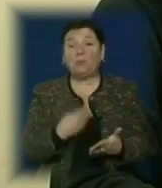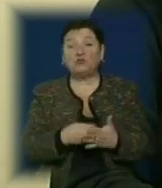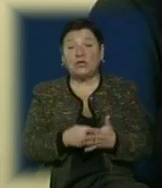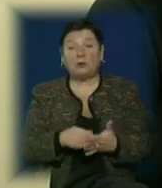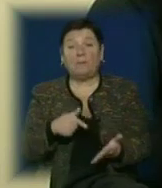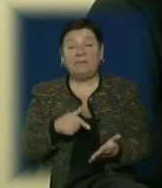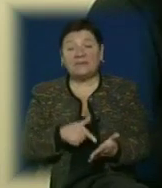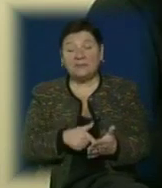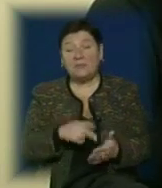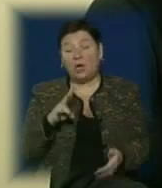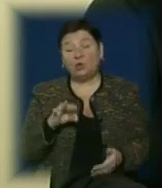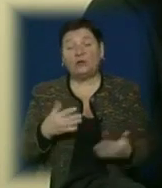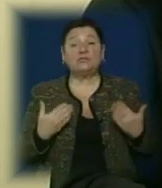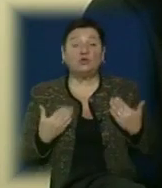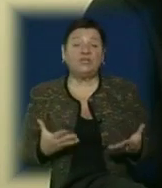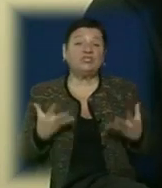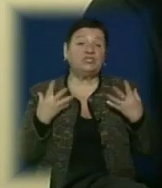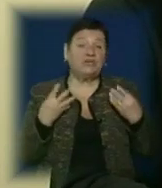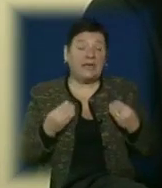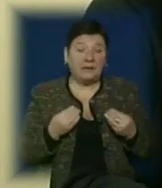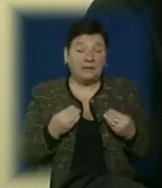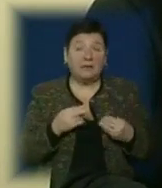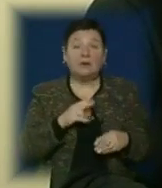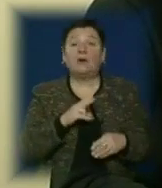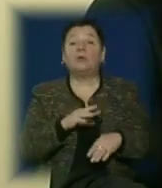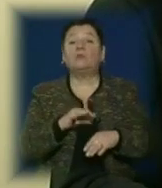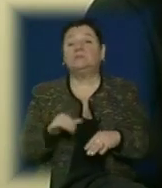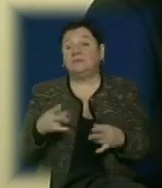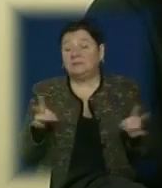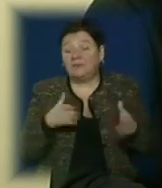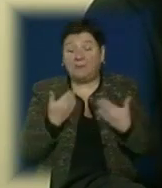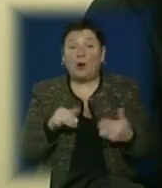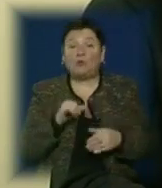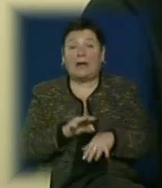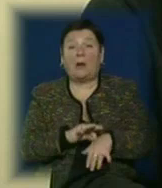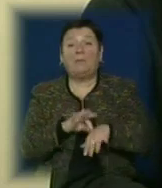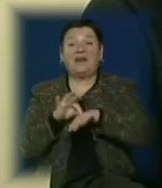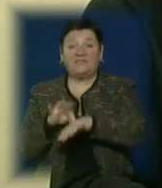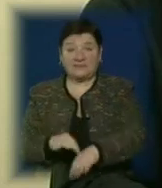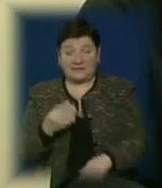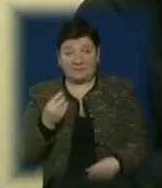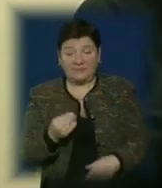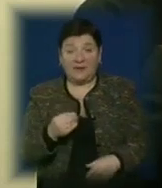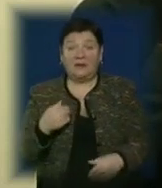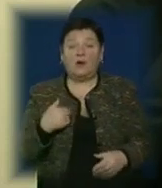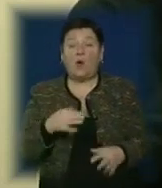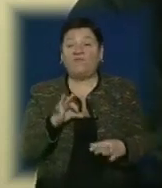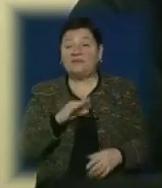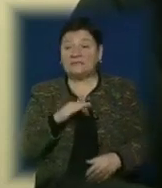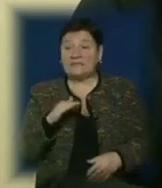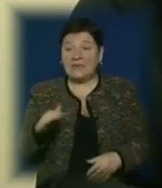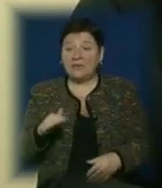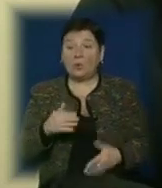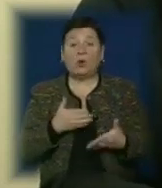міста. Але на сьогоднішній день ми не маємо поки що куди їх перевести, тому що тендер на видання цих підручників ще не завершений. Офіційно ми